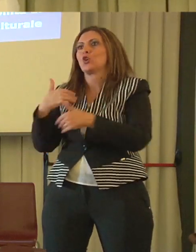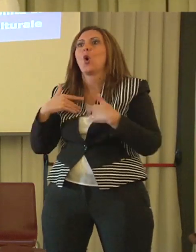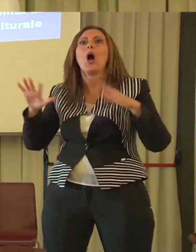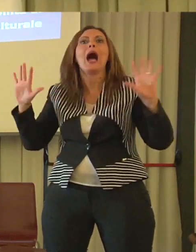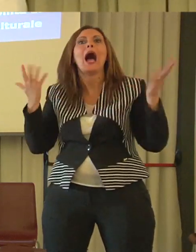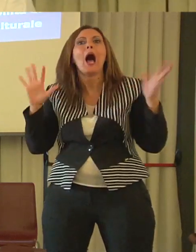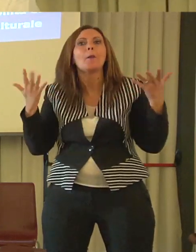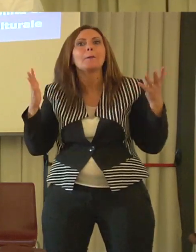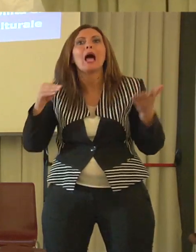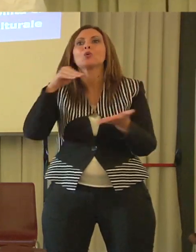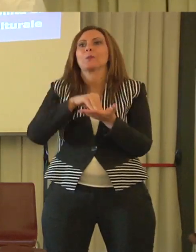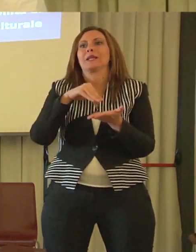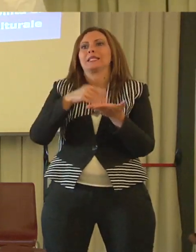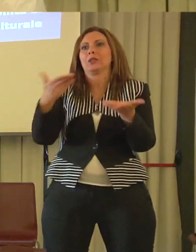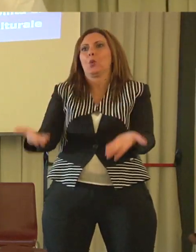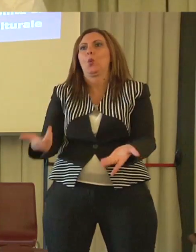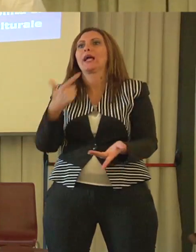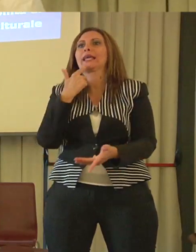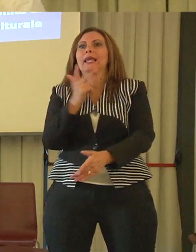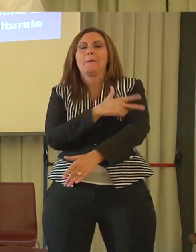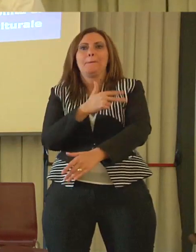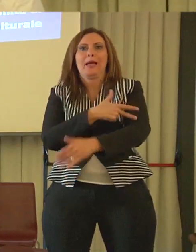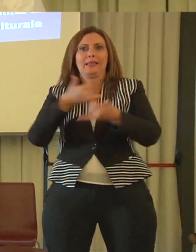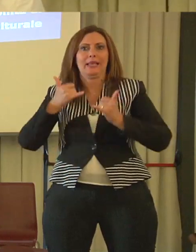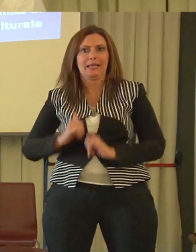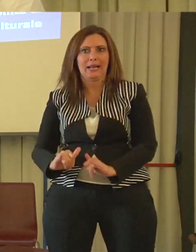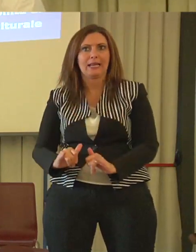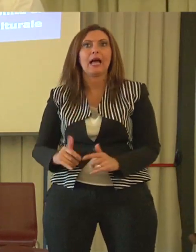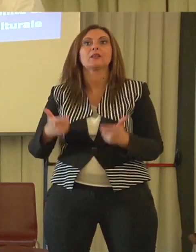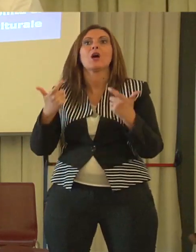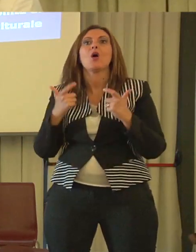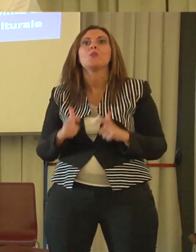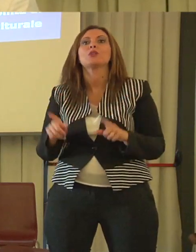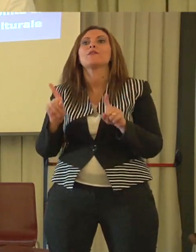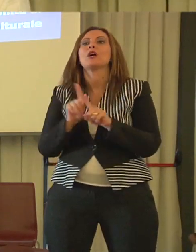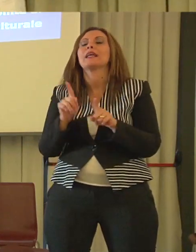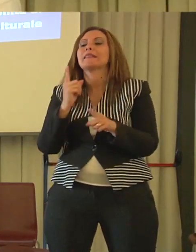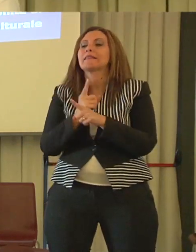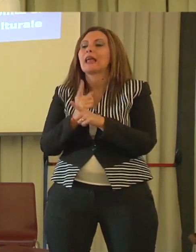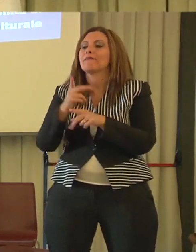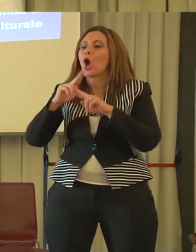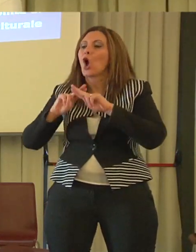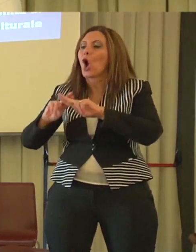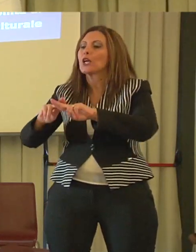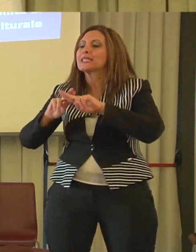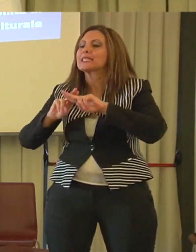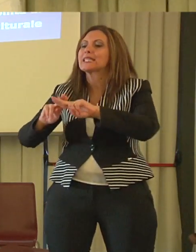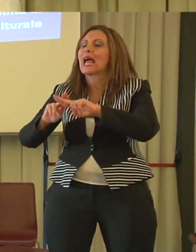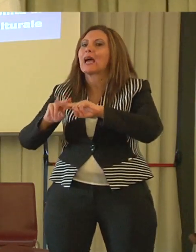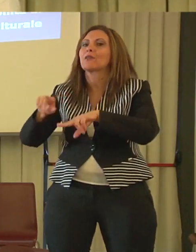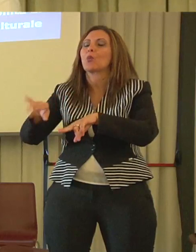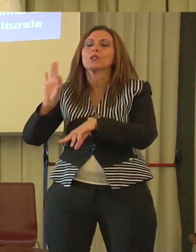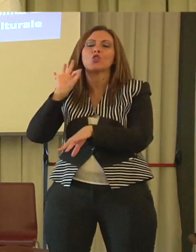presenti in sala. Sono un applauso che mi devono conservarci questo gioiello, non